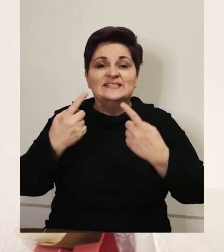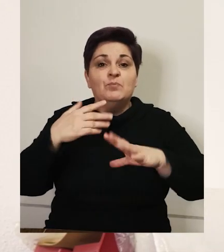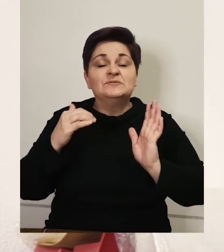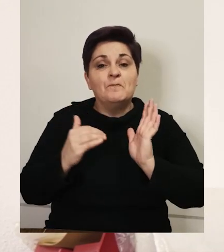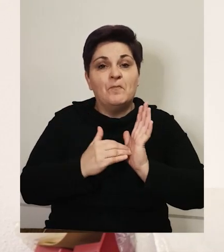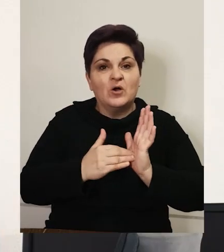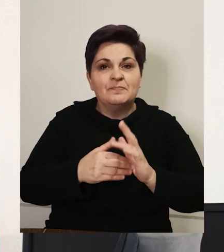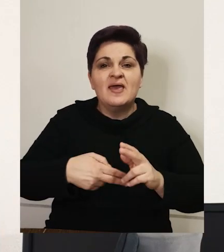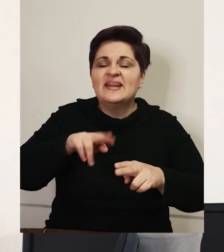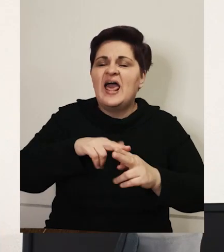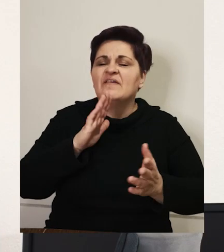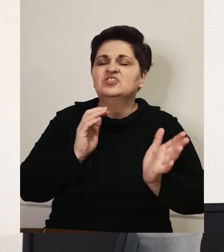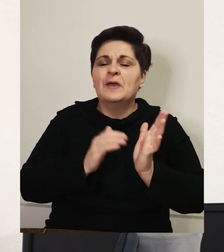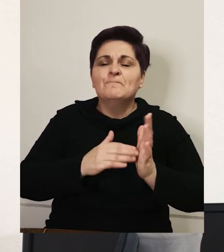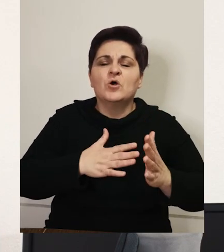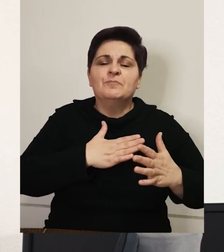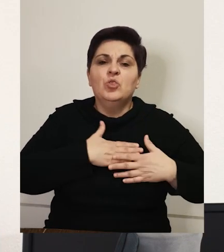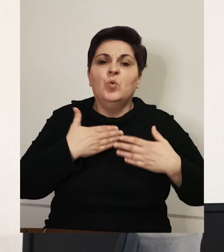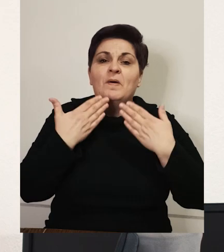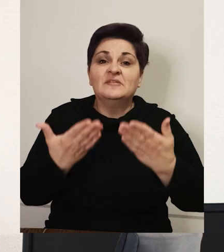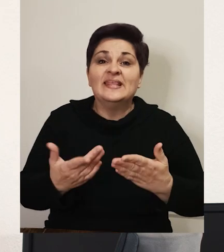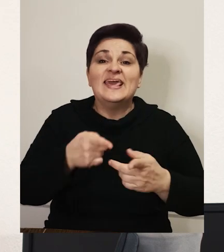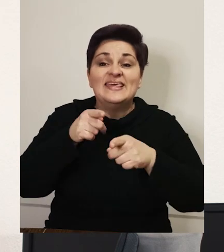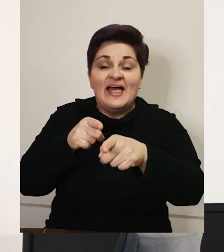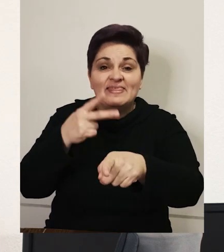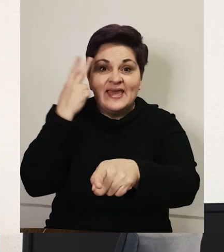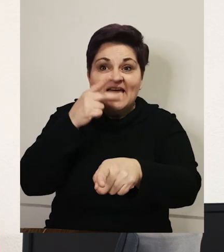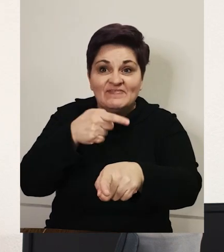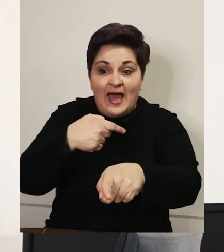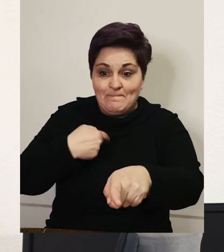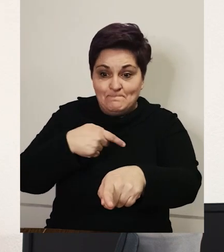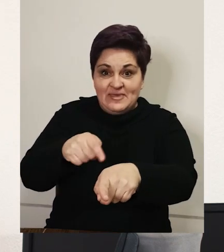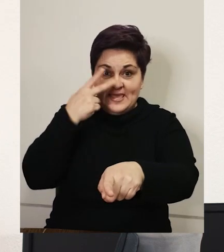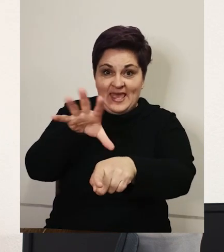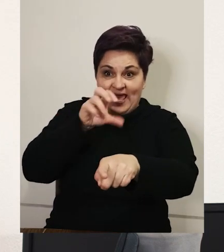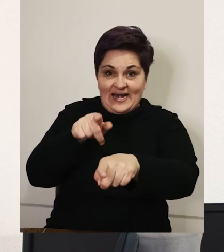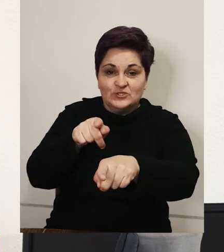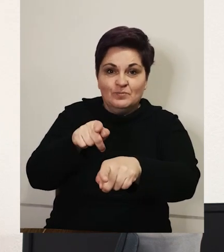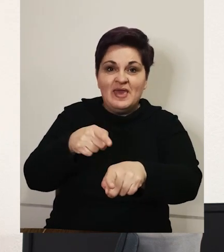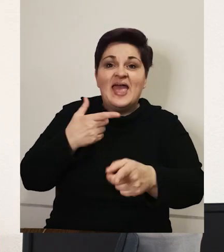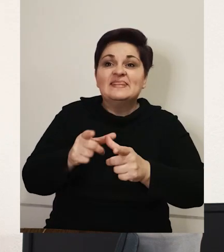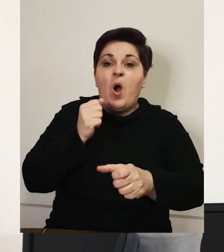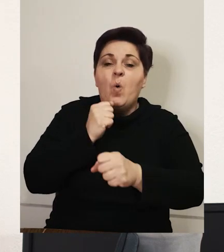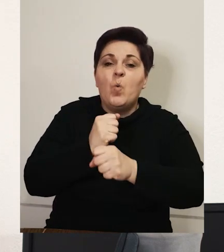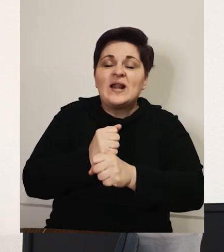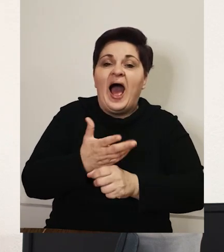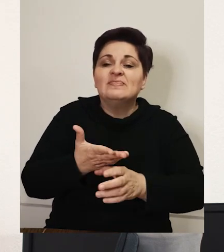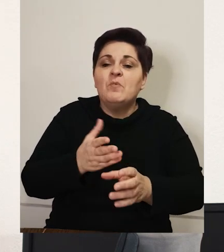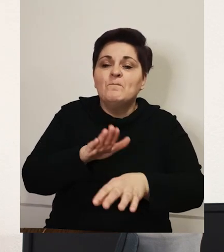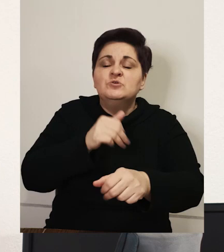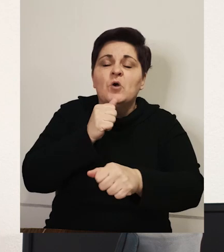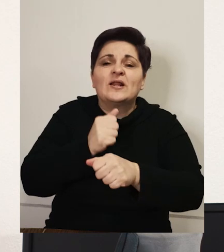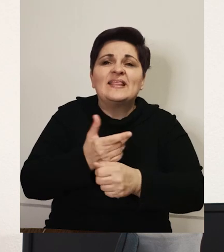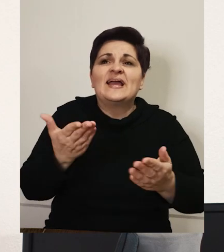čitavog društva. Djeci sa posebnim potrebama najviše je potrebna ljubav da im pružite i da ih razumijete i da im u